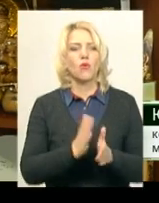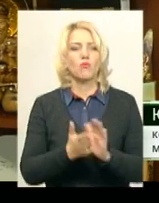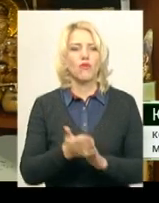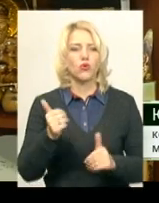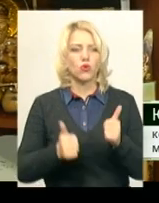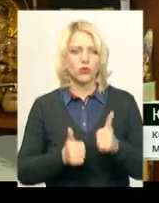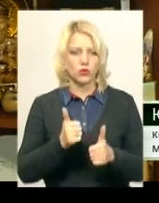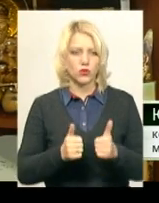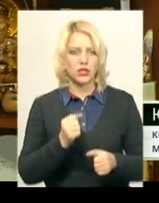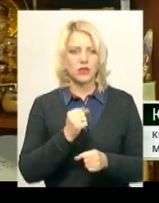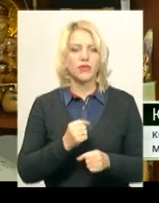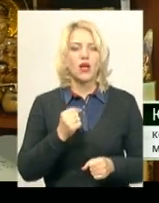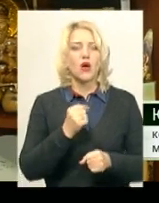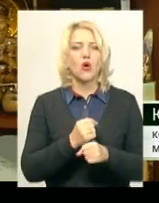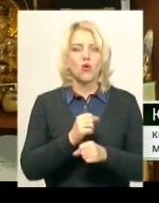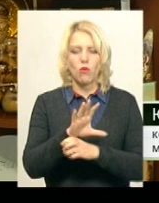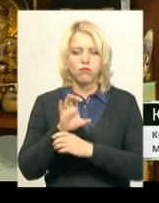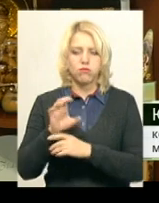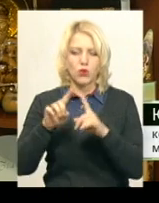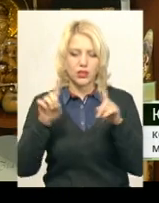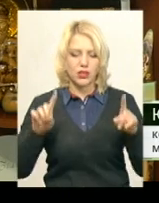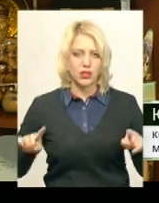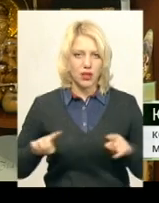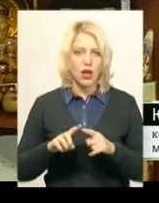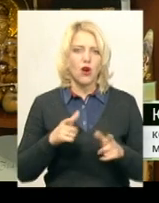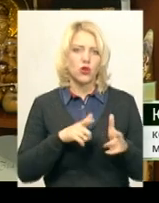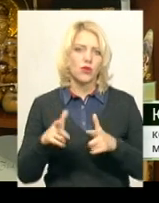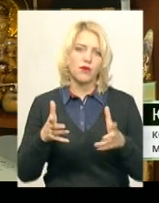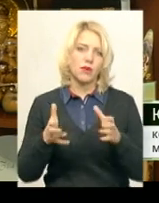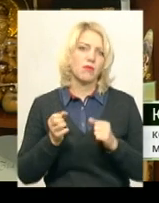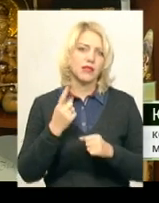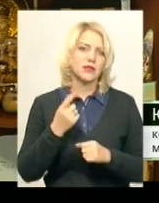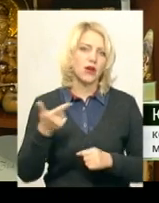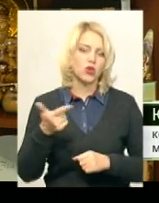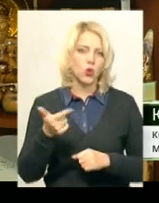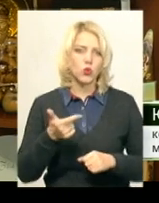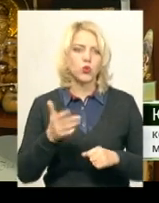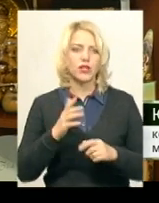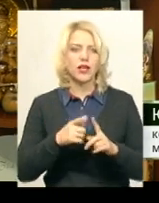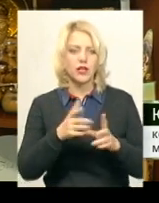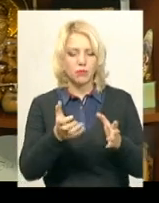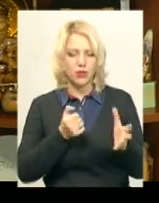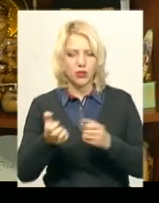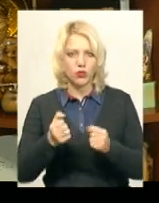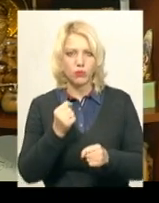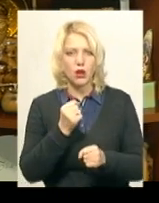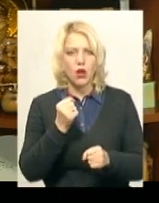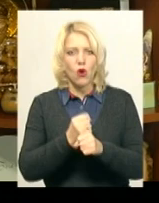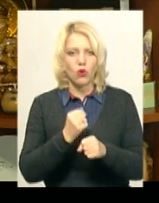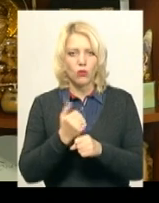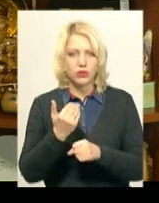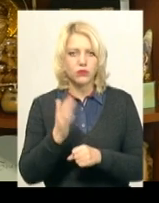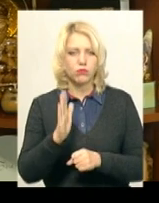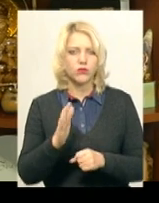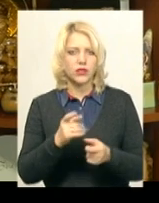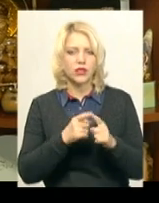конкурсу роботи ми вже готові приймати з 1 грудня і прийом робіт буде тривати до 9 січня.